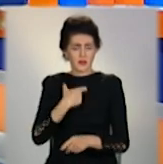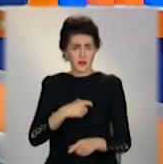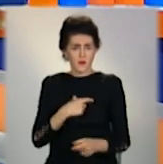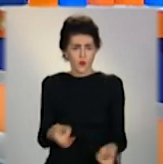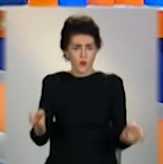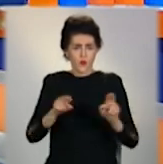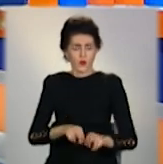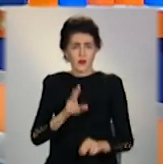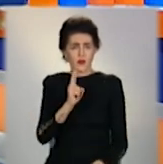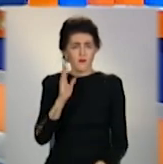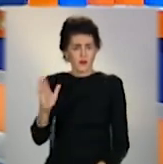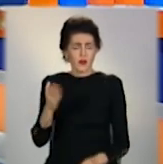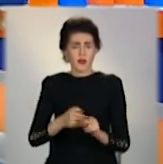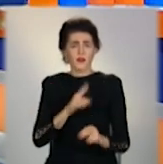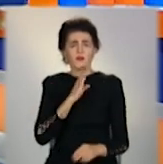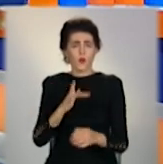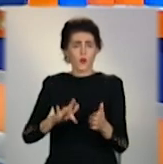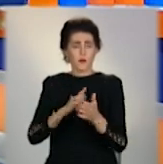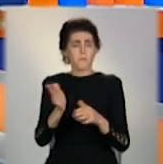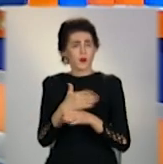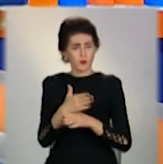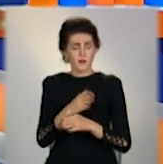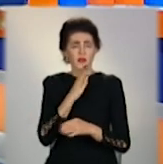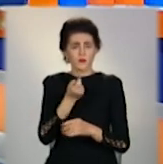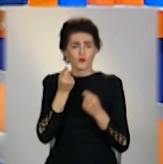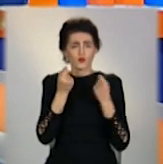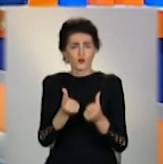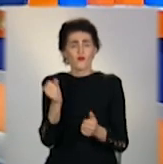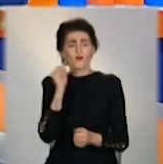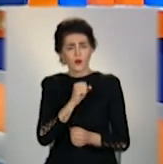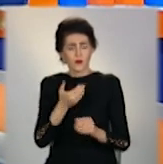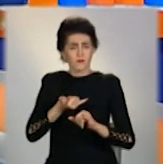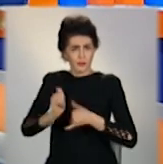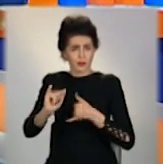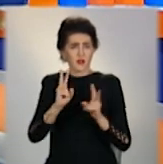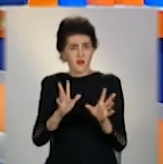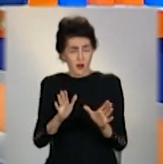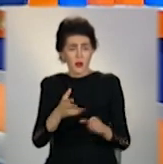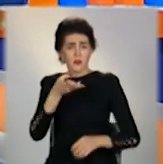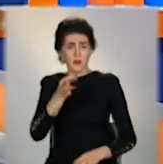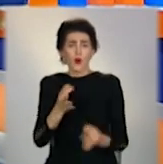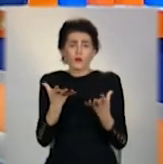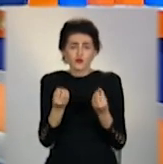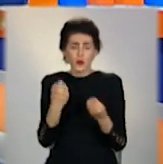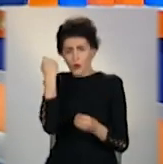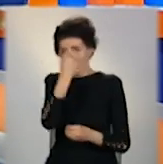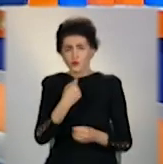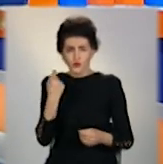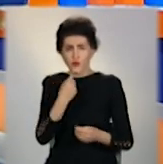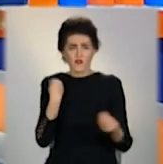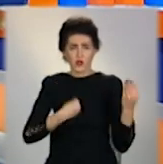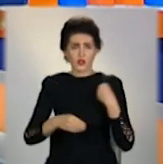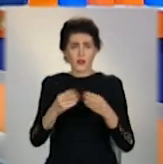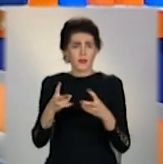Така історія трапилась із жителькою Маріуполя. Жінку мало того, що виселили з квартири, так ще й особисті речі. не